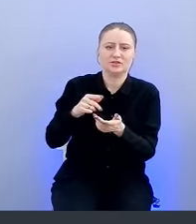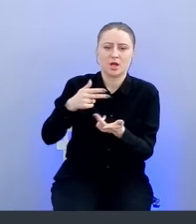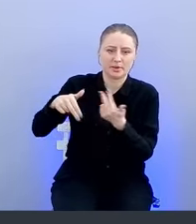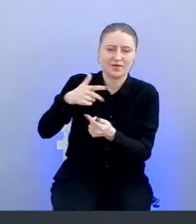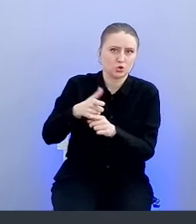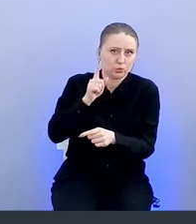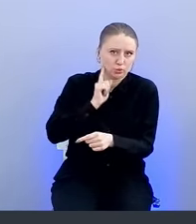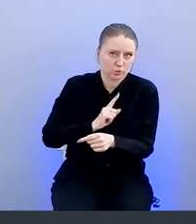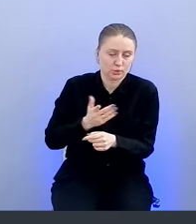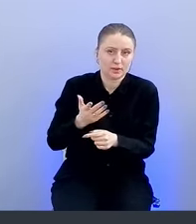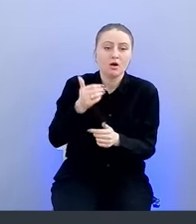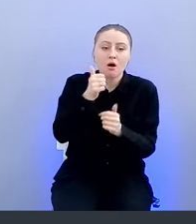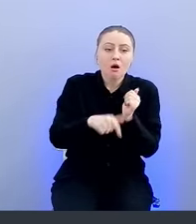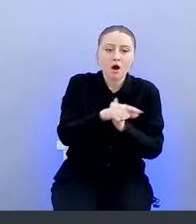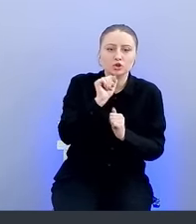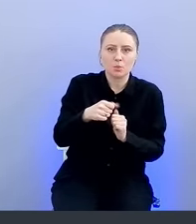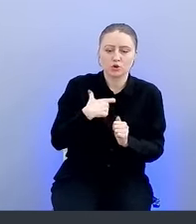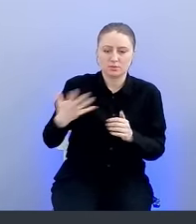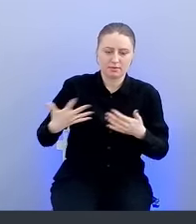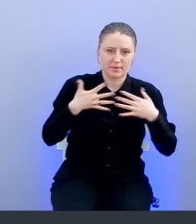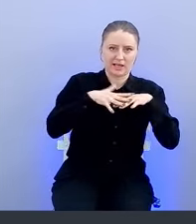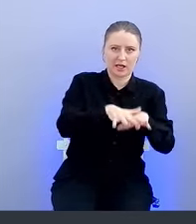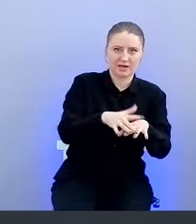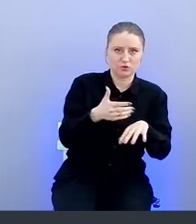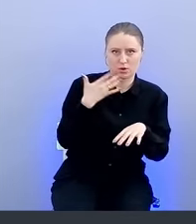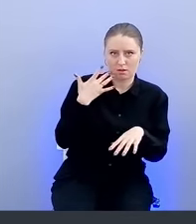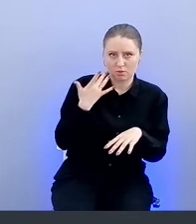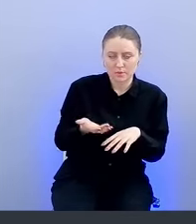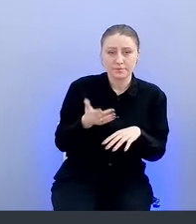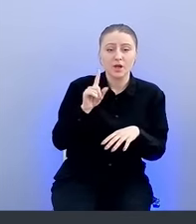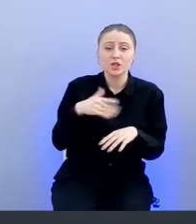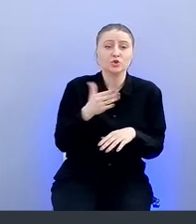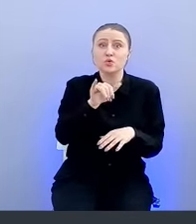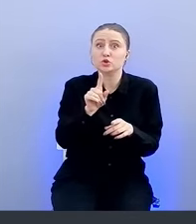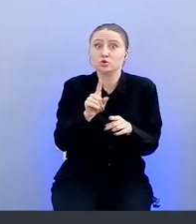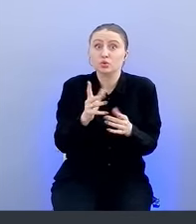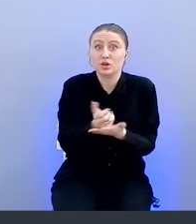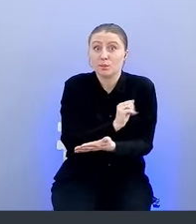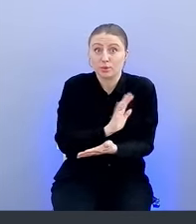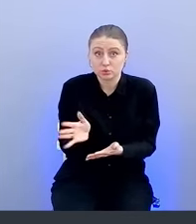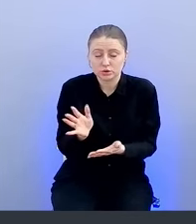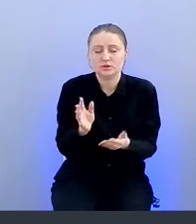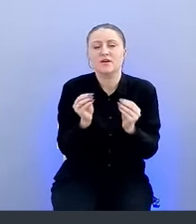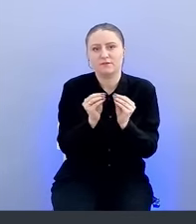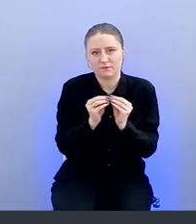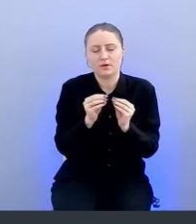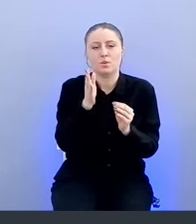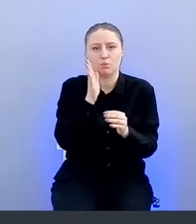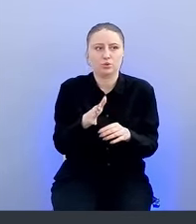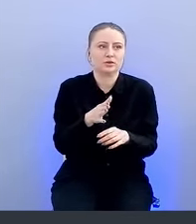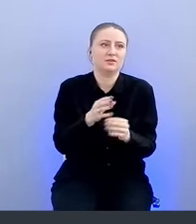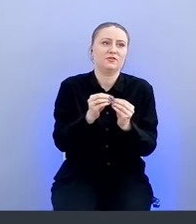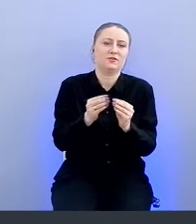удобно, каждый может интегрироваться достаточно легко. И даже если у вас что-то не получилось, в любом случае остаются варианты API,